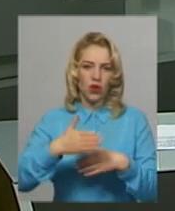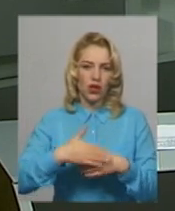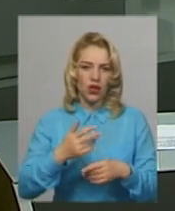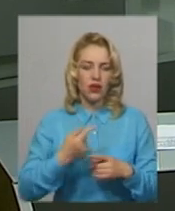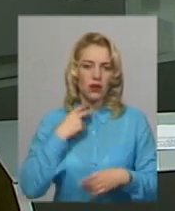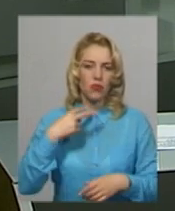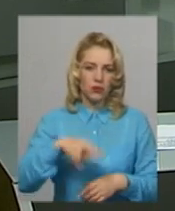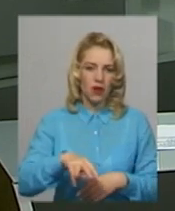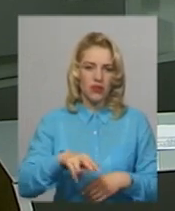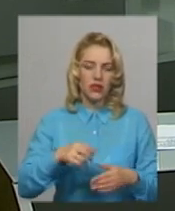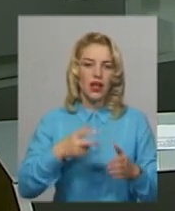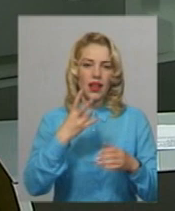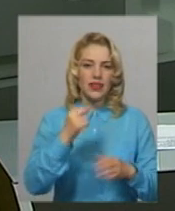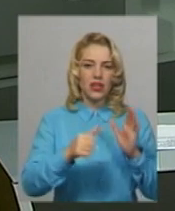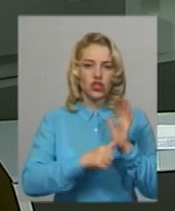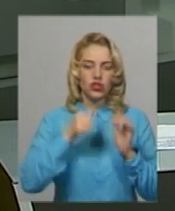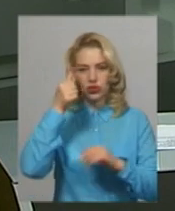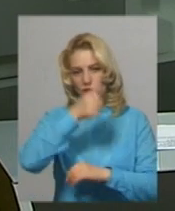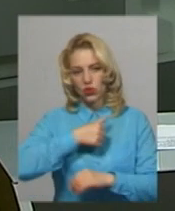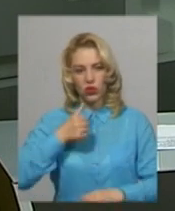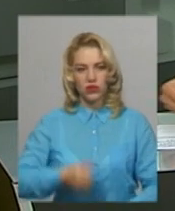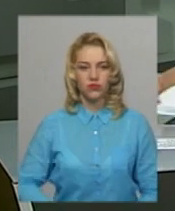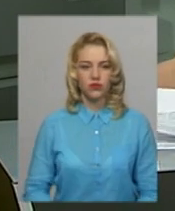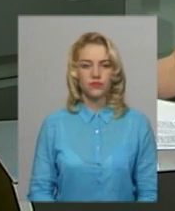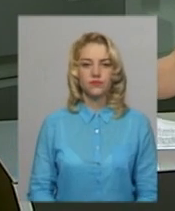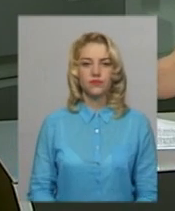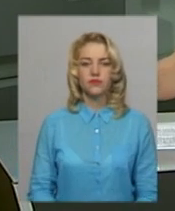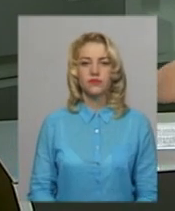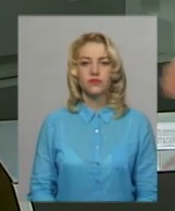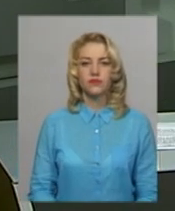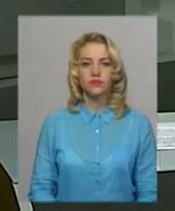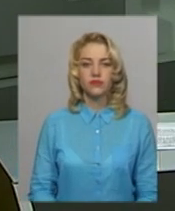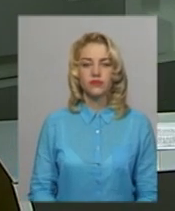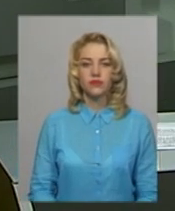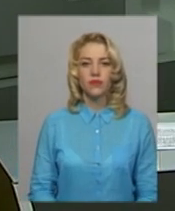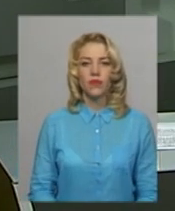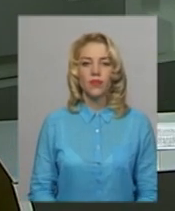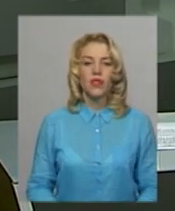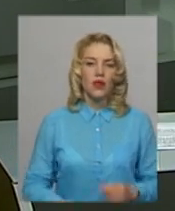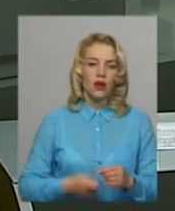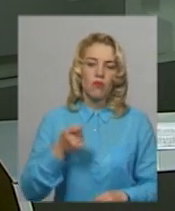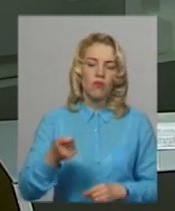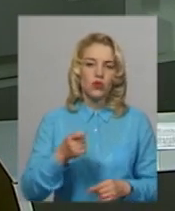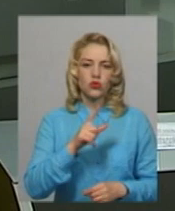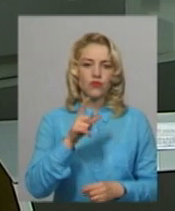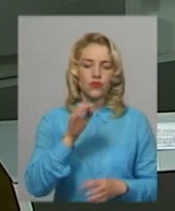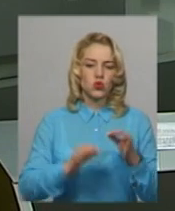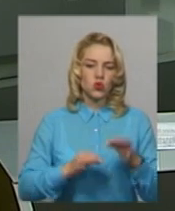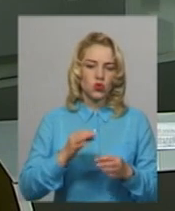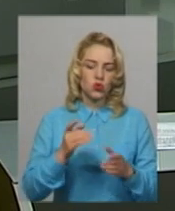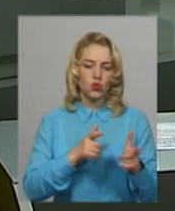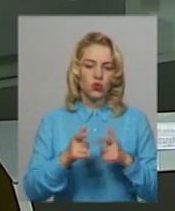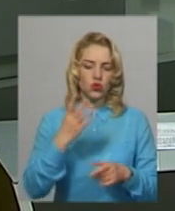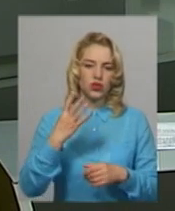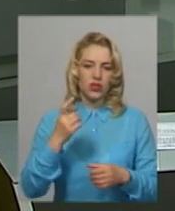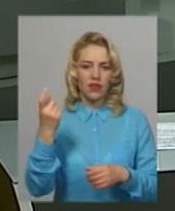позбавлення волі строком на 6 років, додає Анна Галайко. Позов до суду готують 4 власники